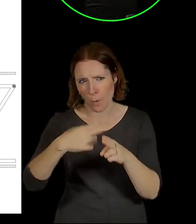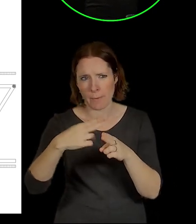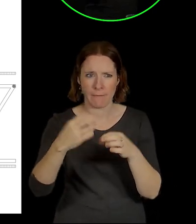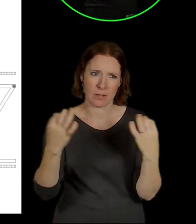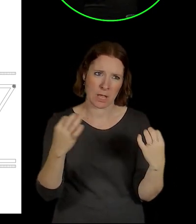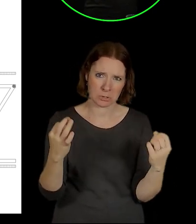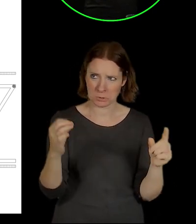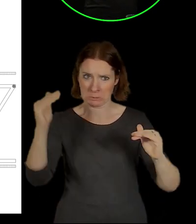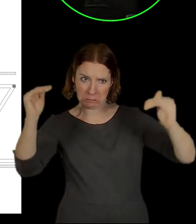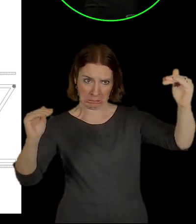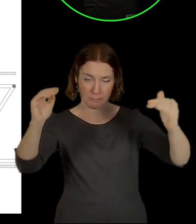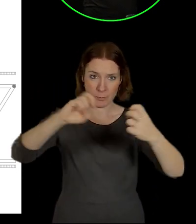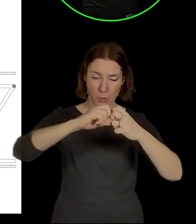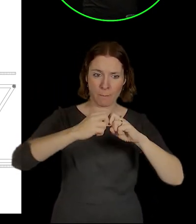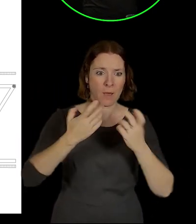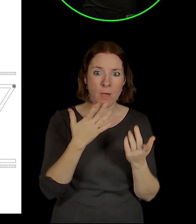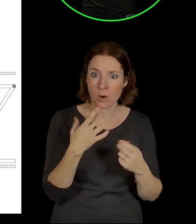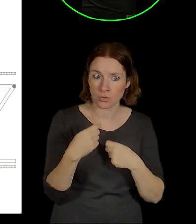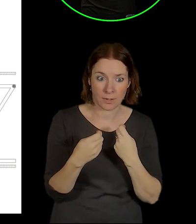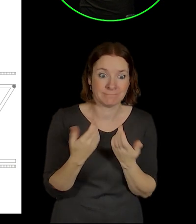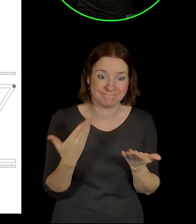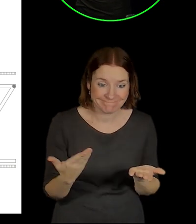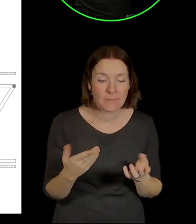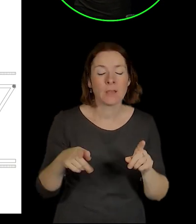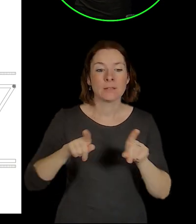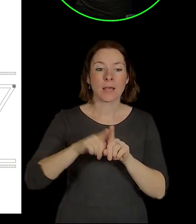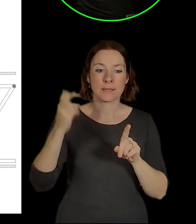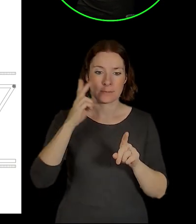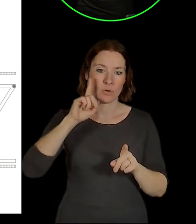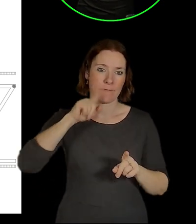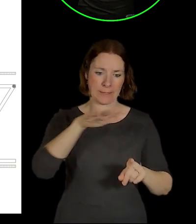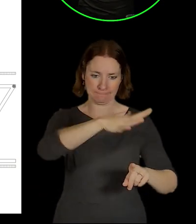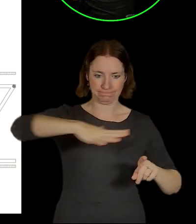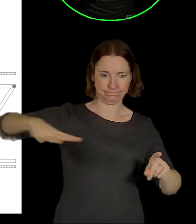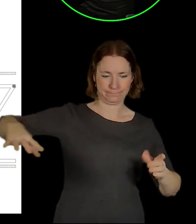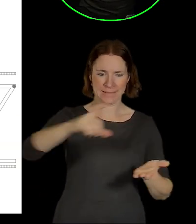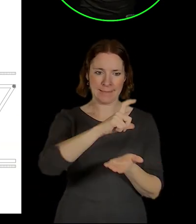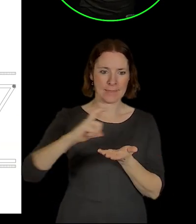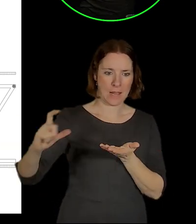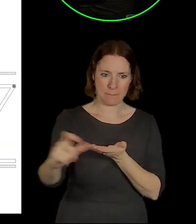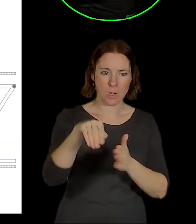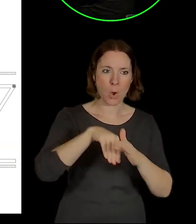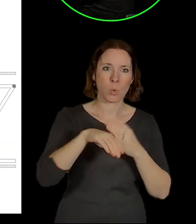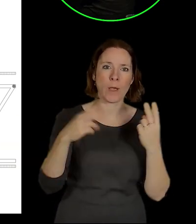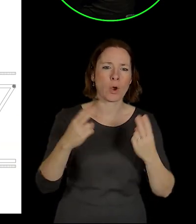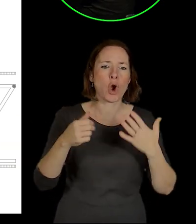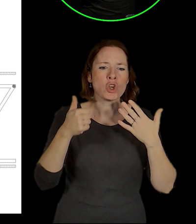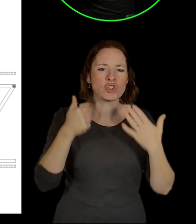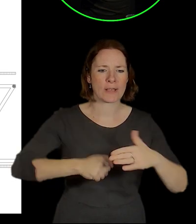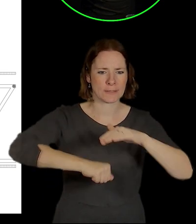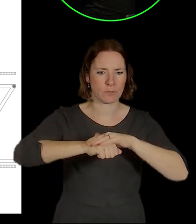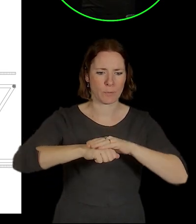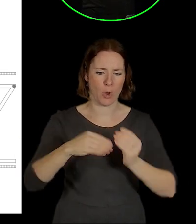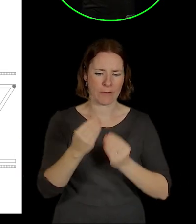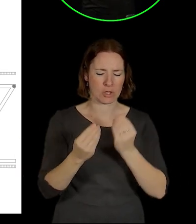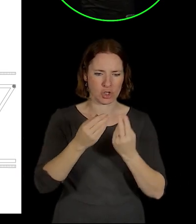Pak samozřejmě jsme si byli vědomí, že je to plocha šestifotbalových hřiš, na kterou, když zasvítí sluníčko, tak to taky může vytvořit teplený